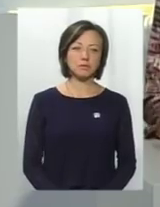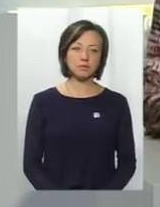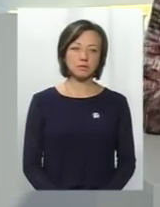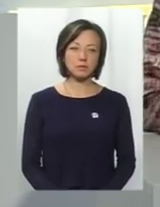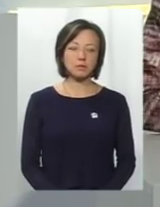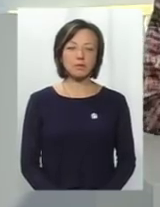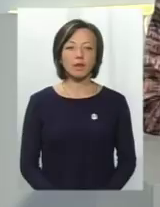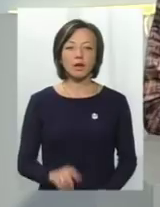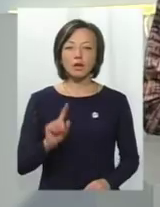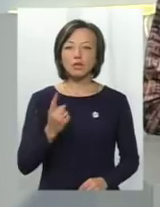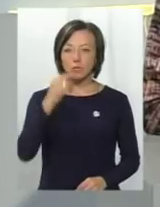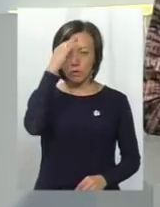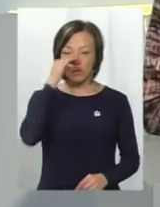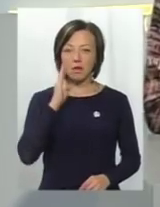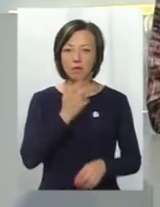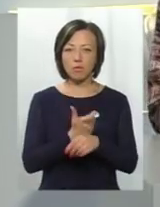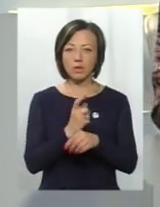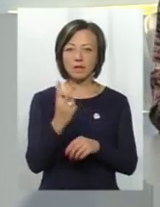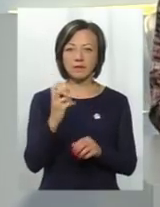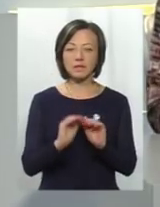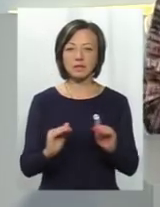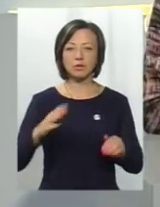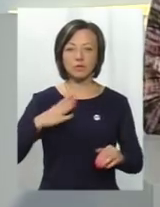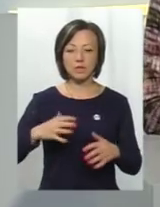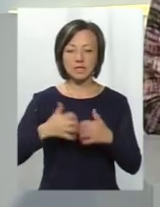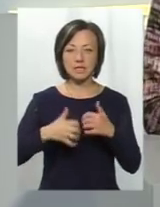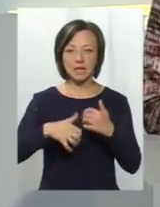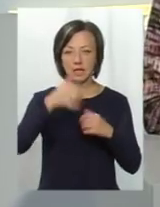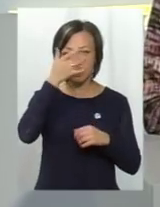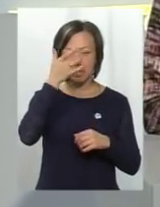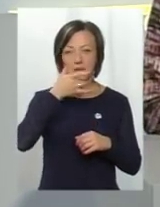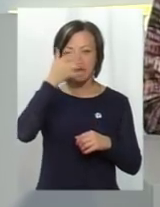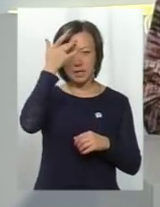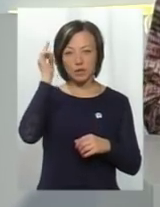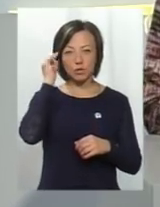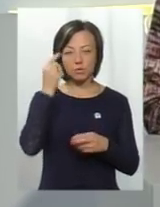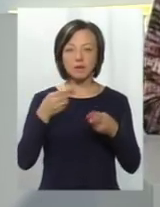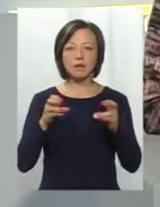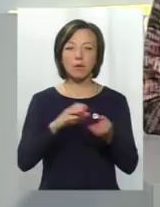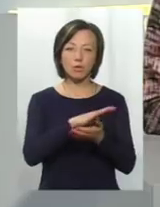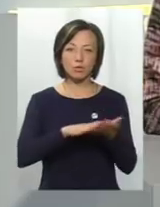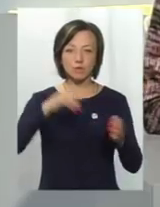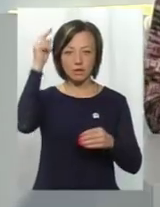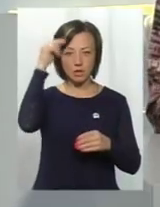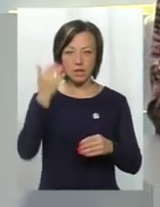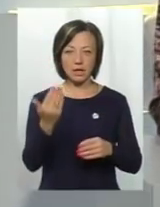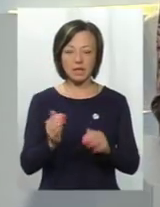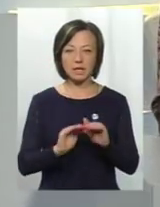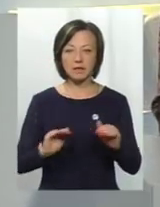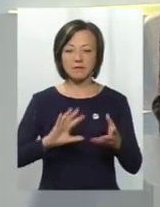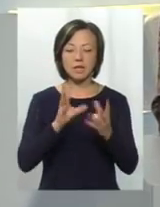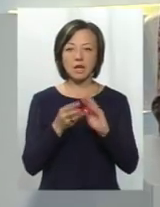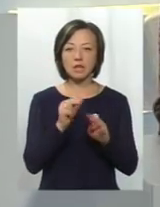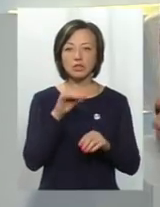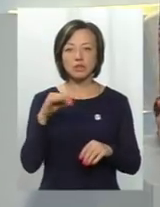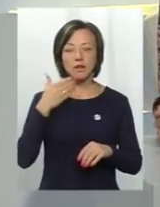Чому батькам понад 200 учнів доводиться серед літа? Думати про те, де продовжують навчання їхні діти і взагалі чи